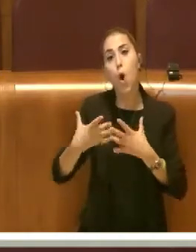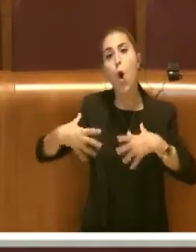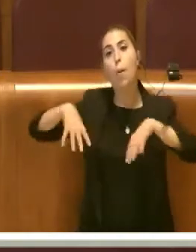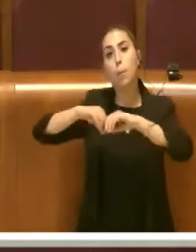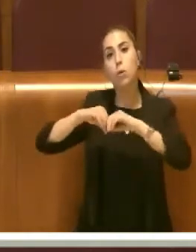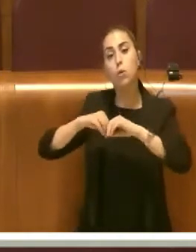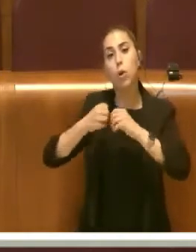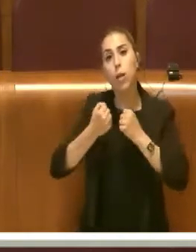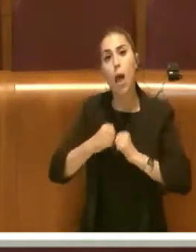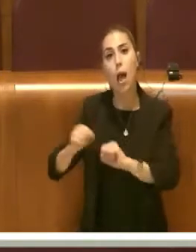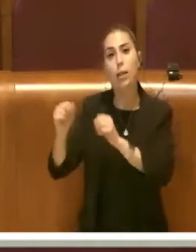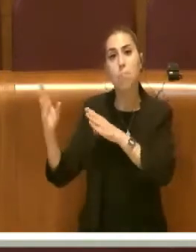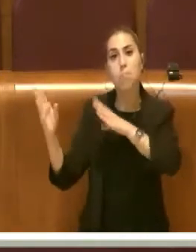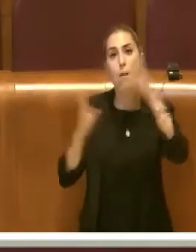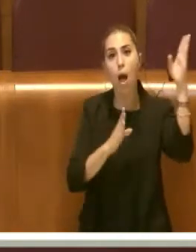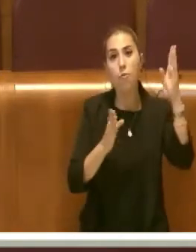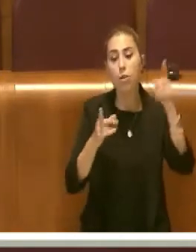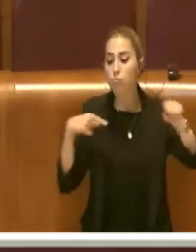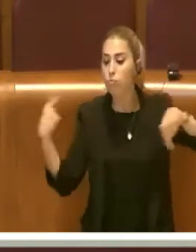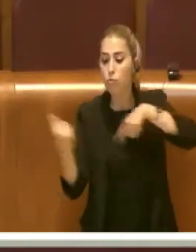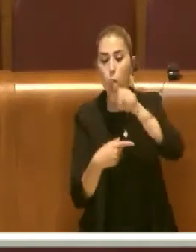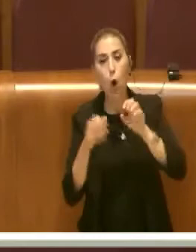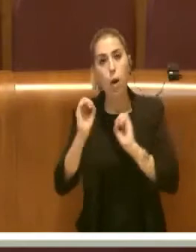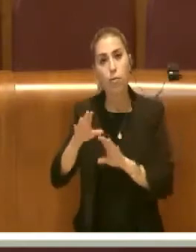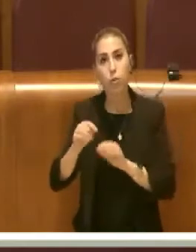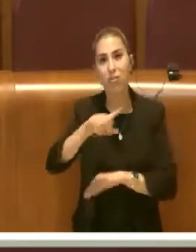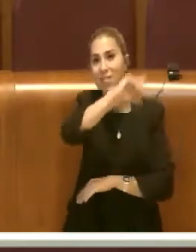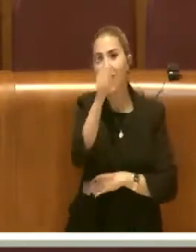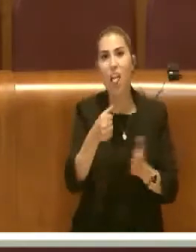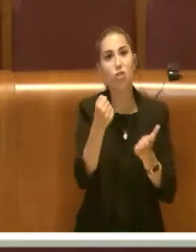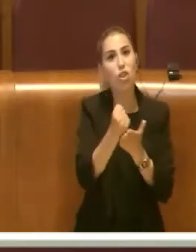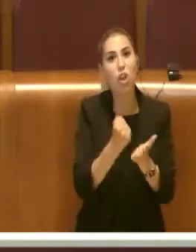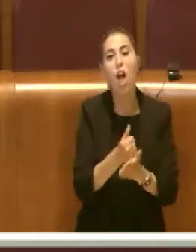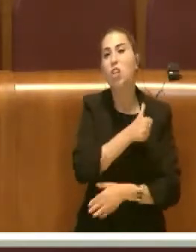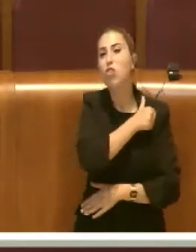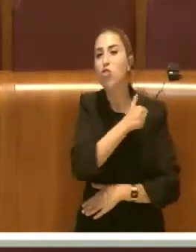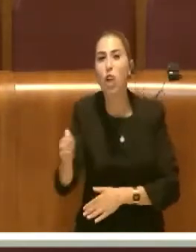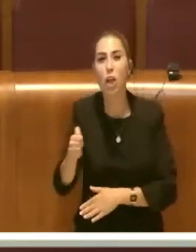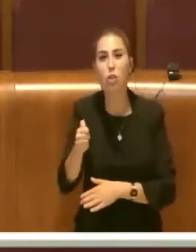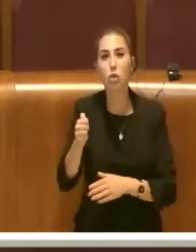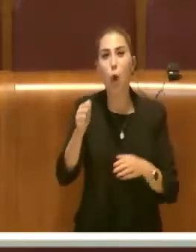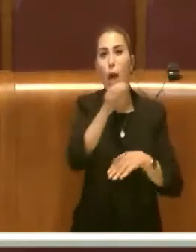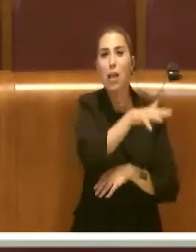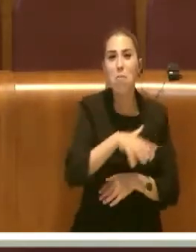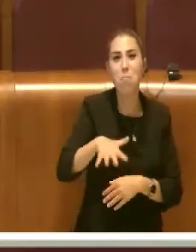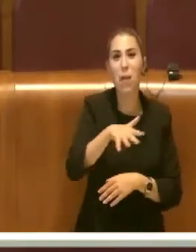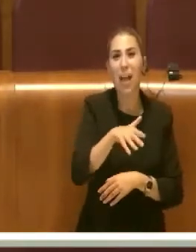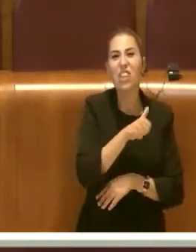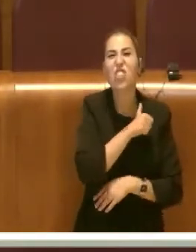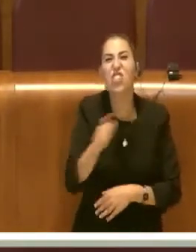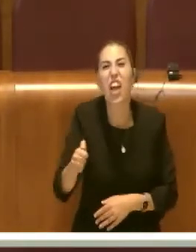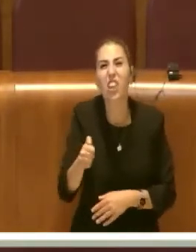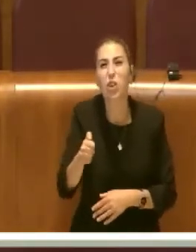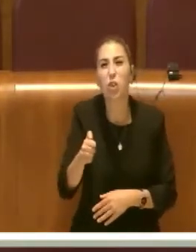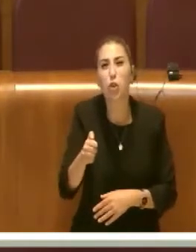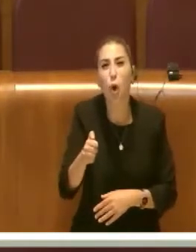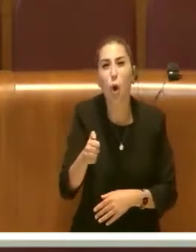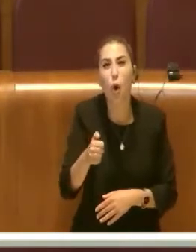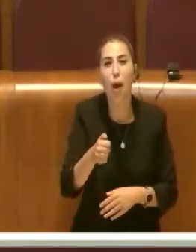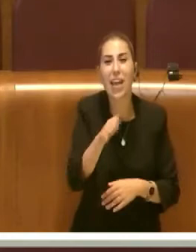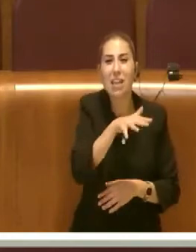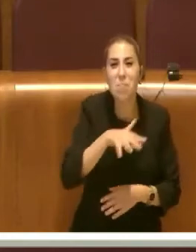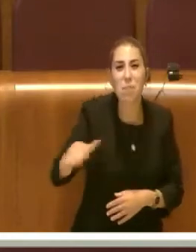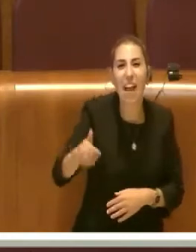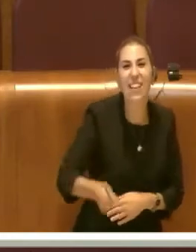sul ciclo dei rifiuti, ha certificato che in Italia vengono incendiati 100 impianti l'anno. 100? Non è uno